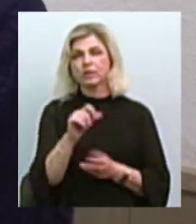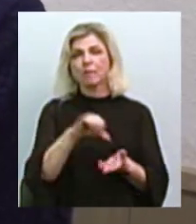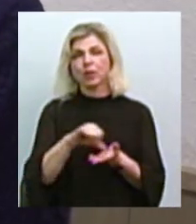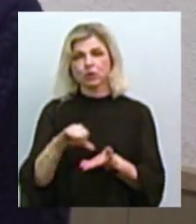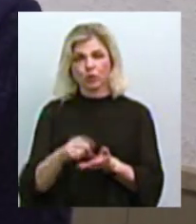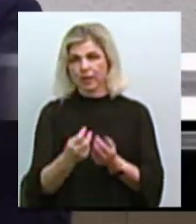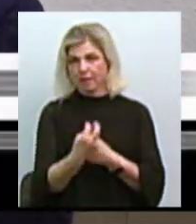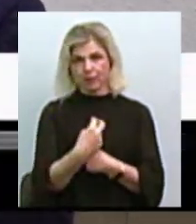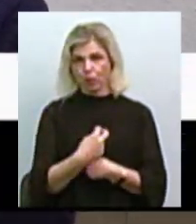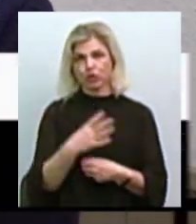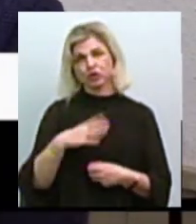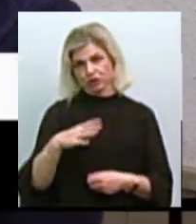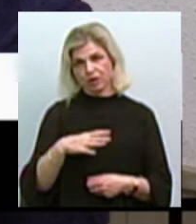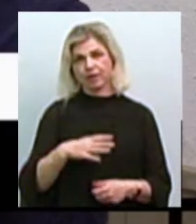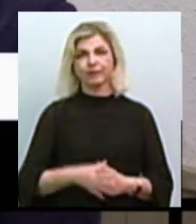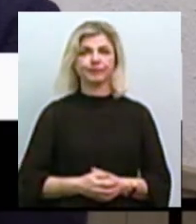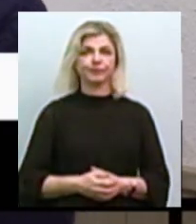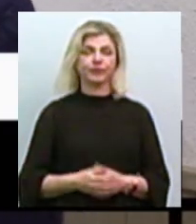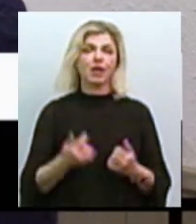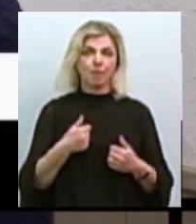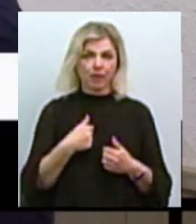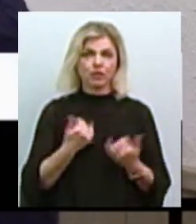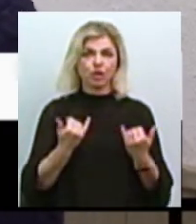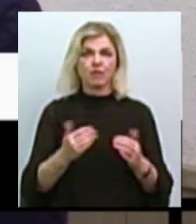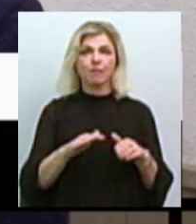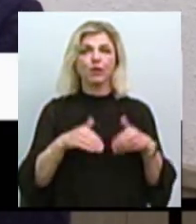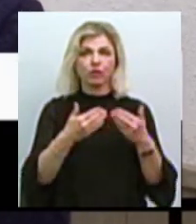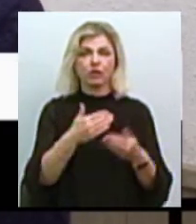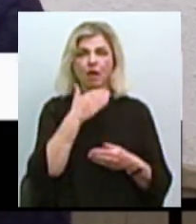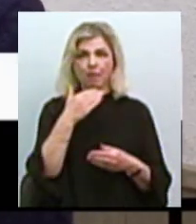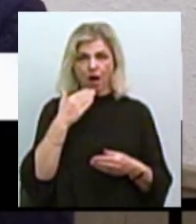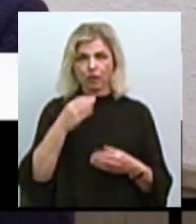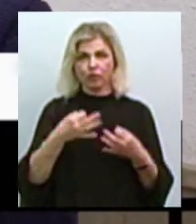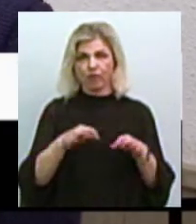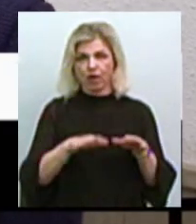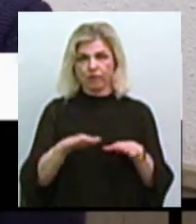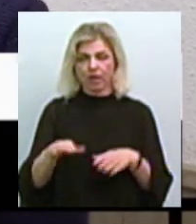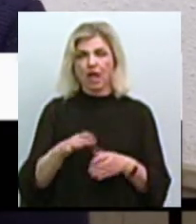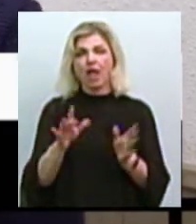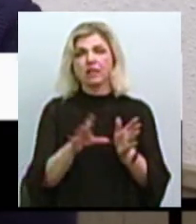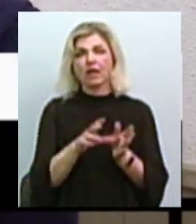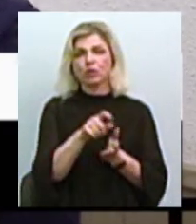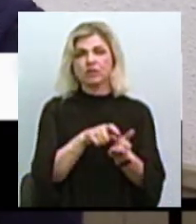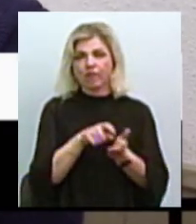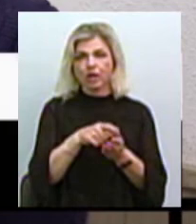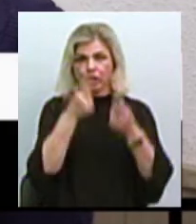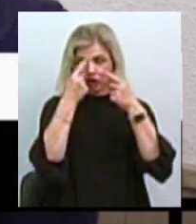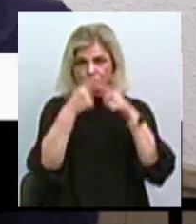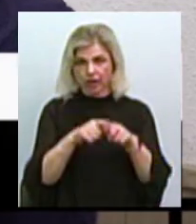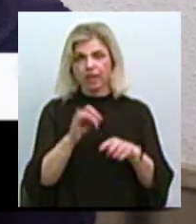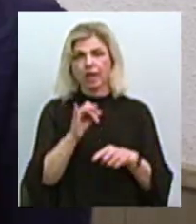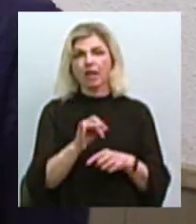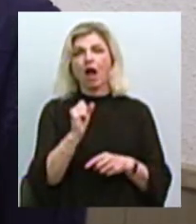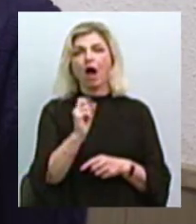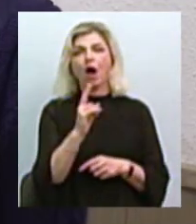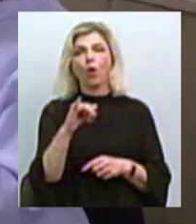На даний момент ми пропонуємо багато вакансій. Це інженер-енергетик, електрозварник. Нам потрібні акушерки та